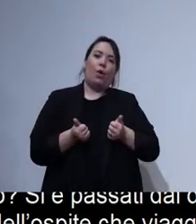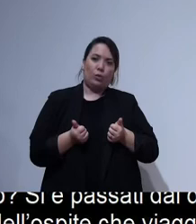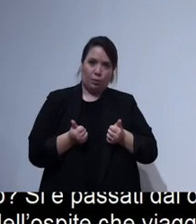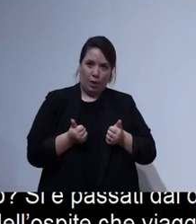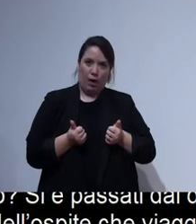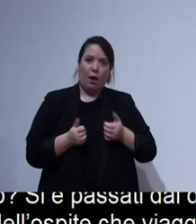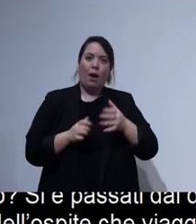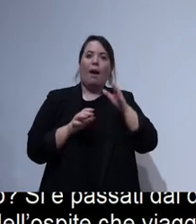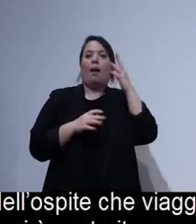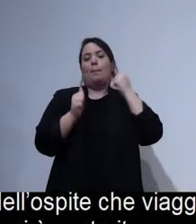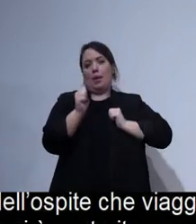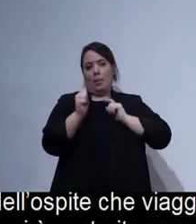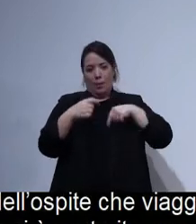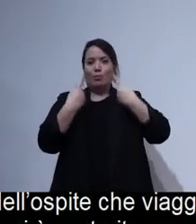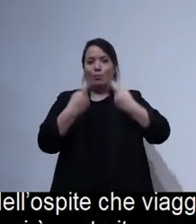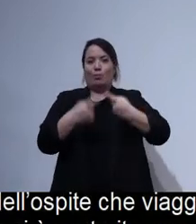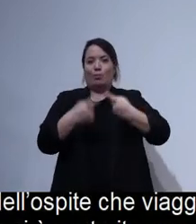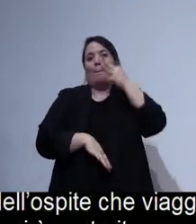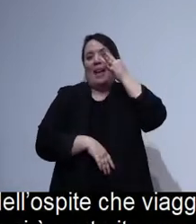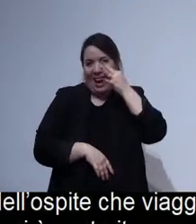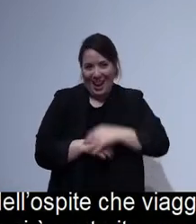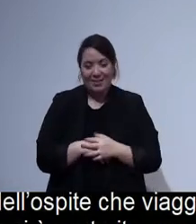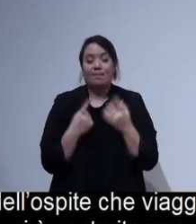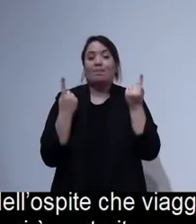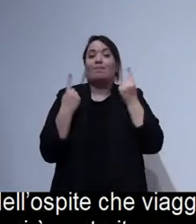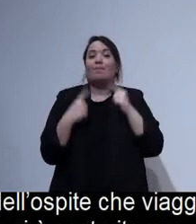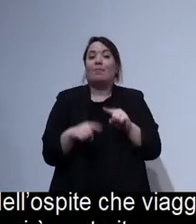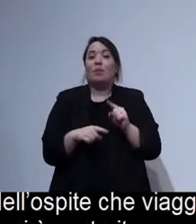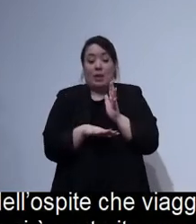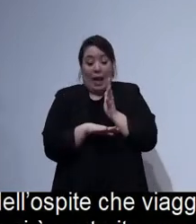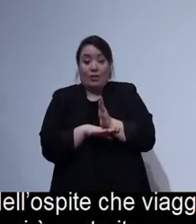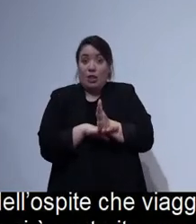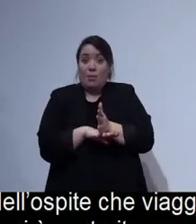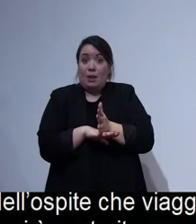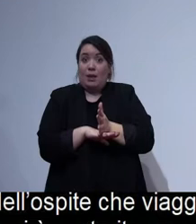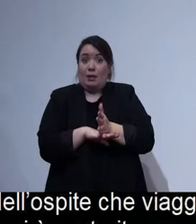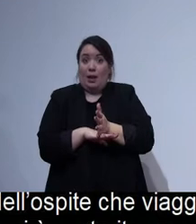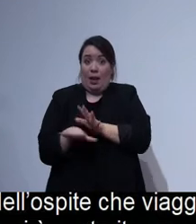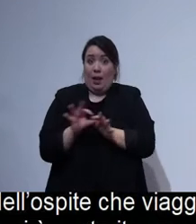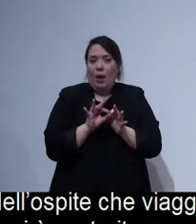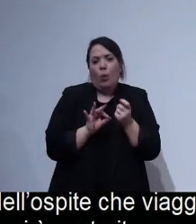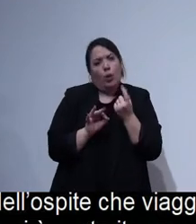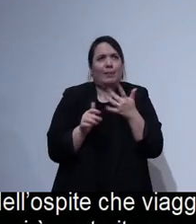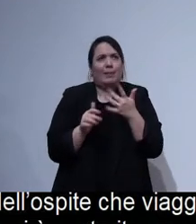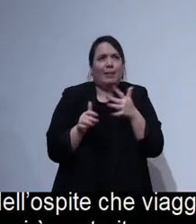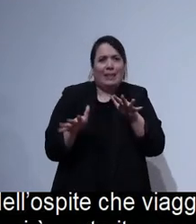viaggio. Con l'accessibilità è stato fatto un pochino la stessa cosa.